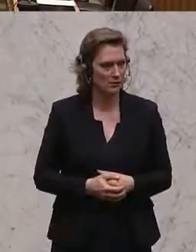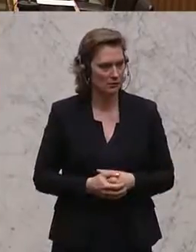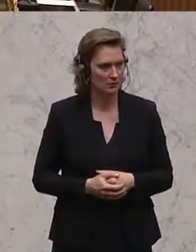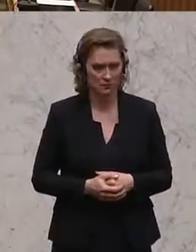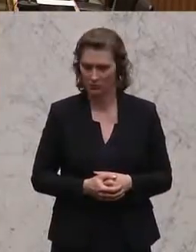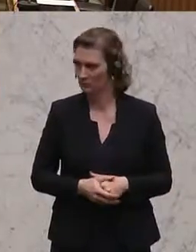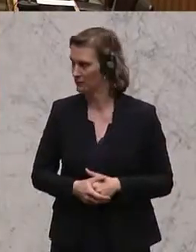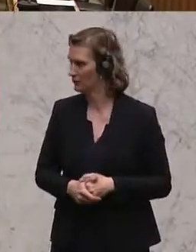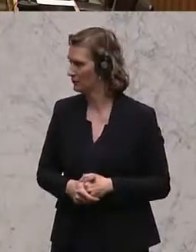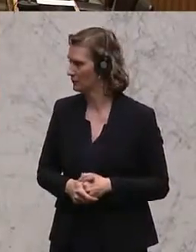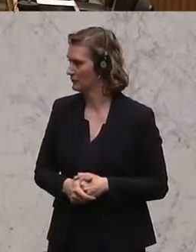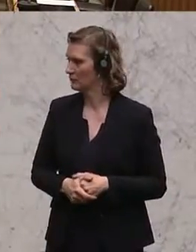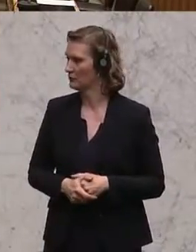seine Fraktion sie unterstützen.